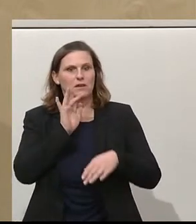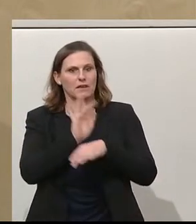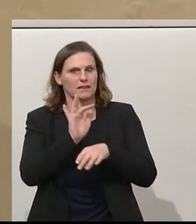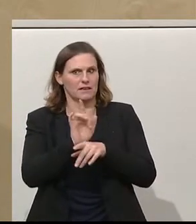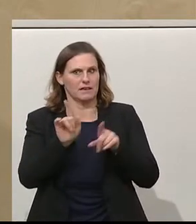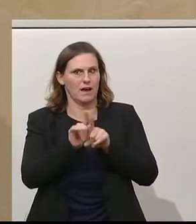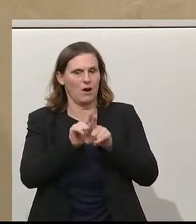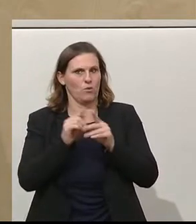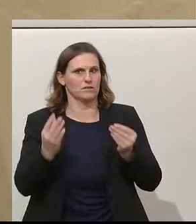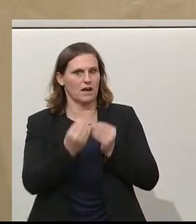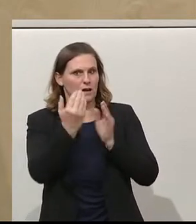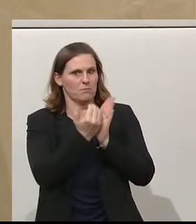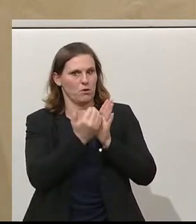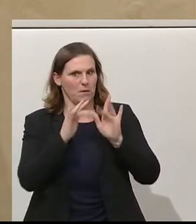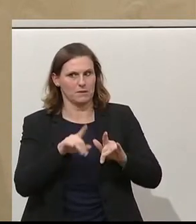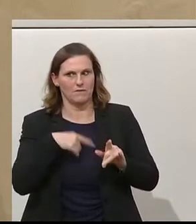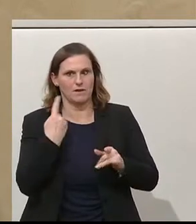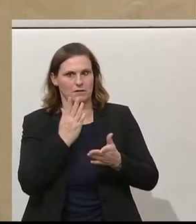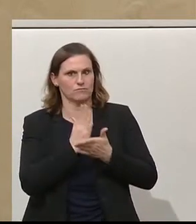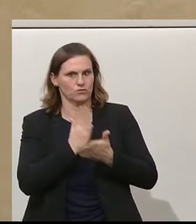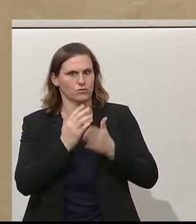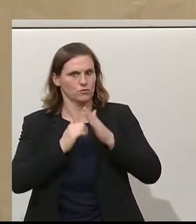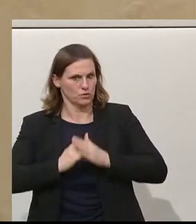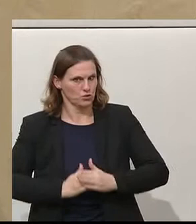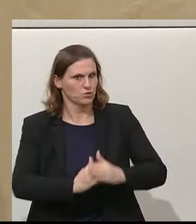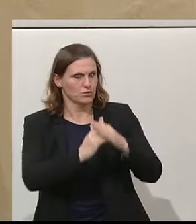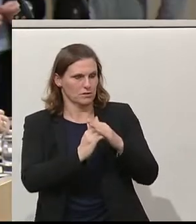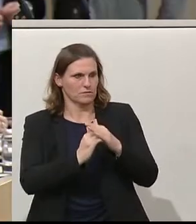die wir durchaus unterstützen werden, massiv unterstützen werden.